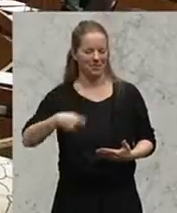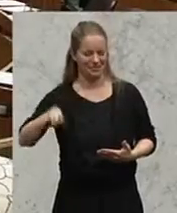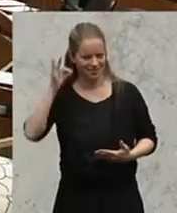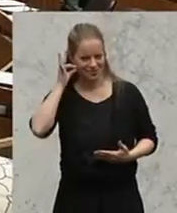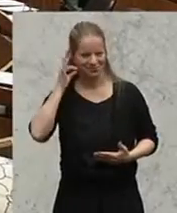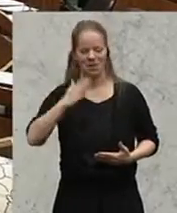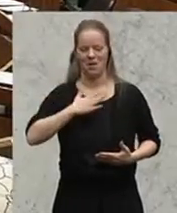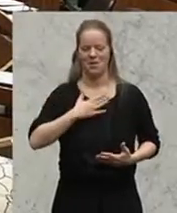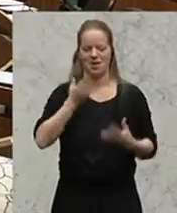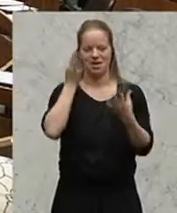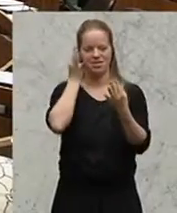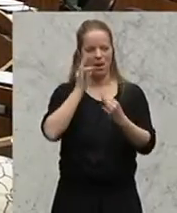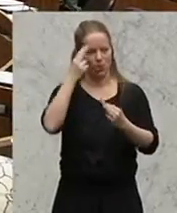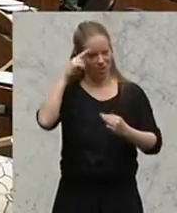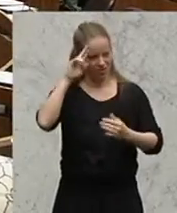Herren.